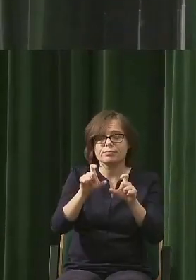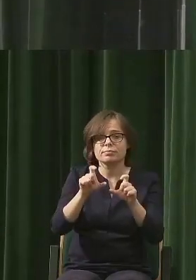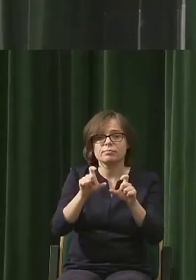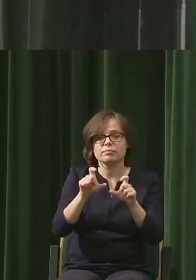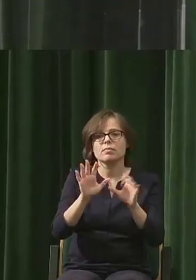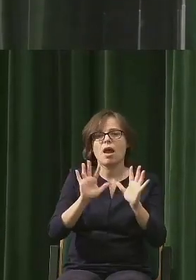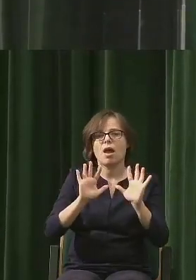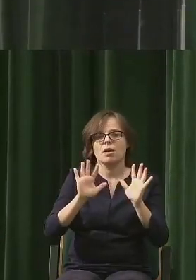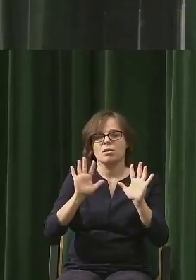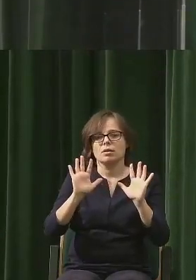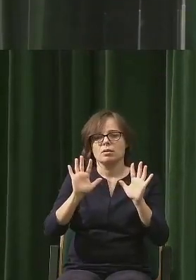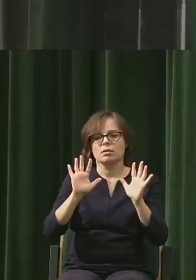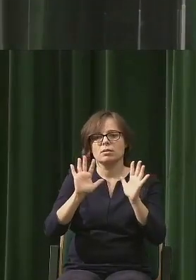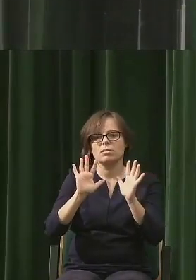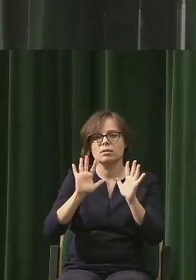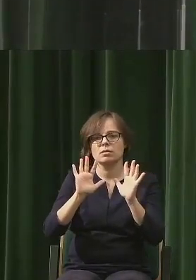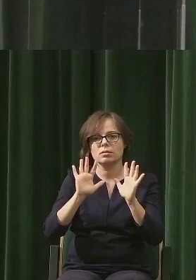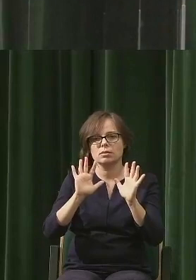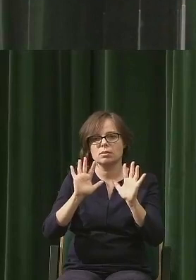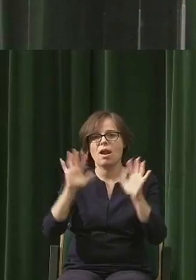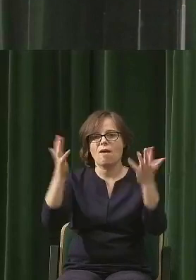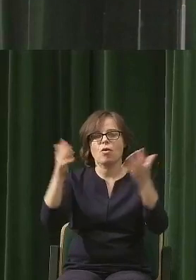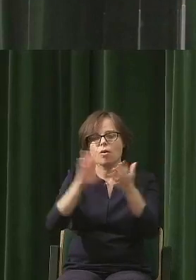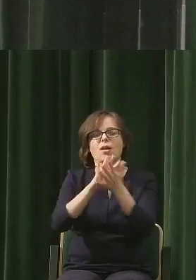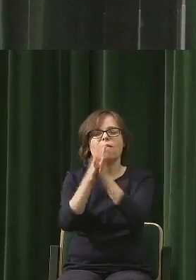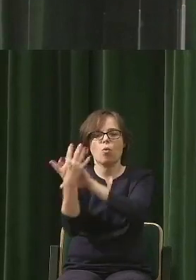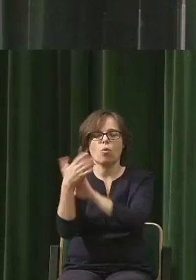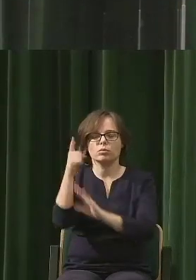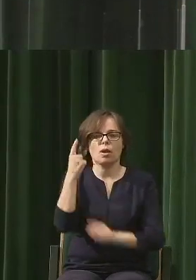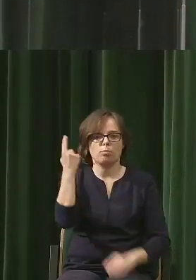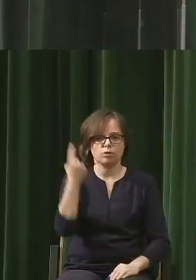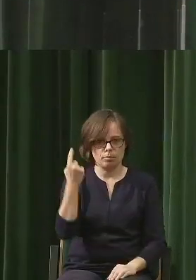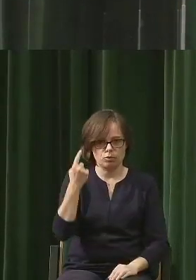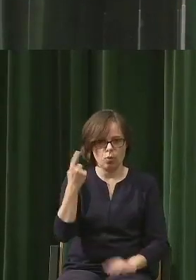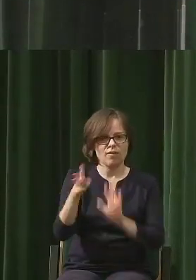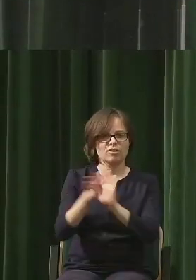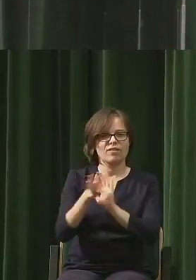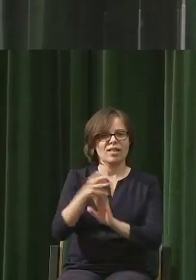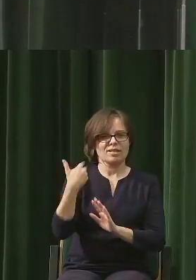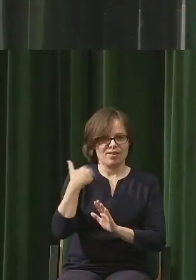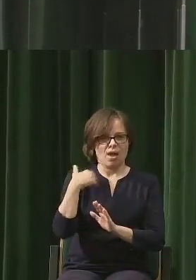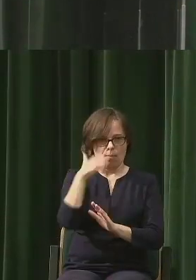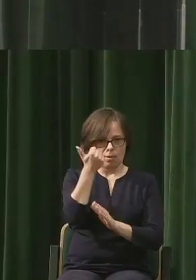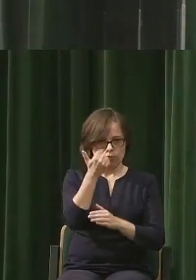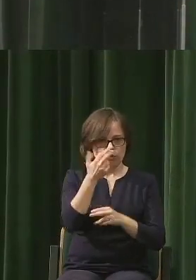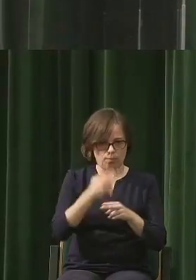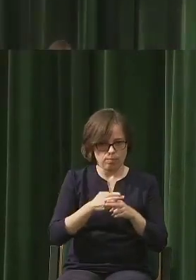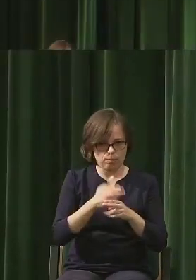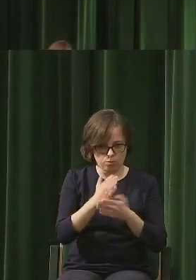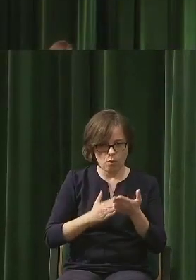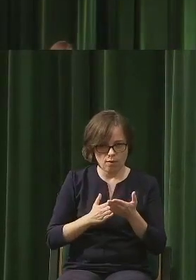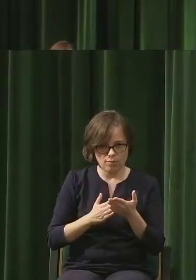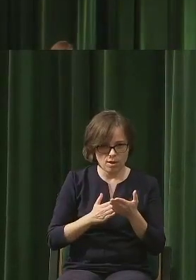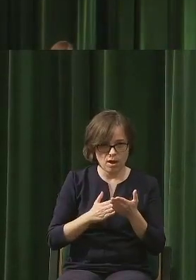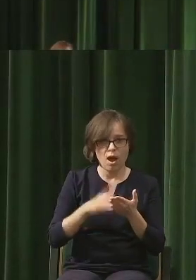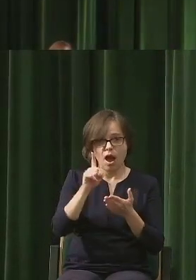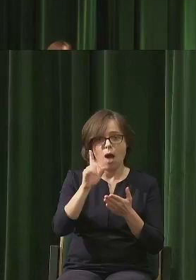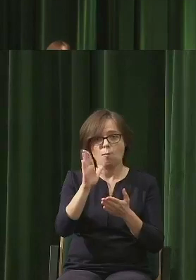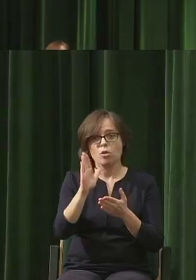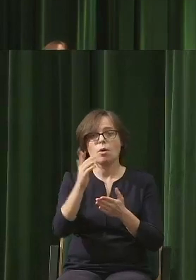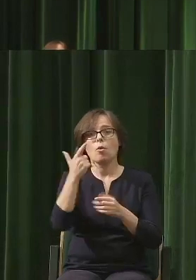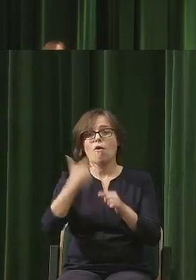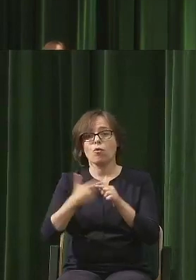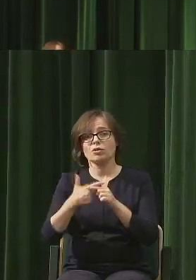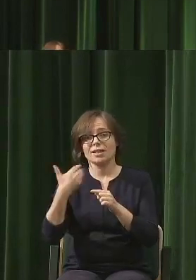przemysłowej, tak naprawdę tej pierwszej, tej XIX wieku i naprawdę przyspieszył dopiero od połowy XX